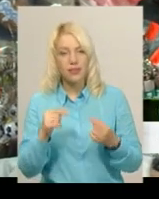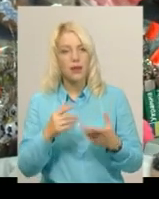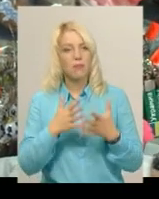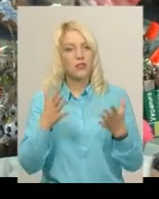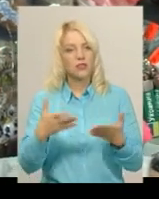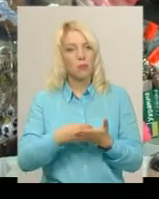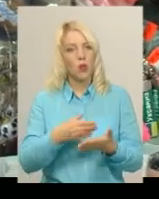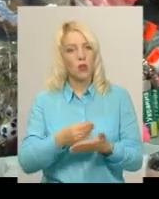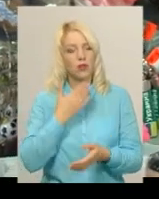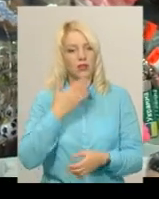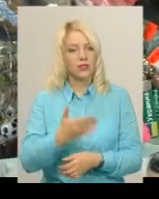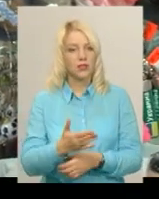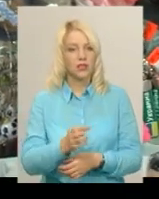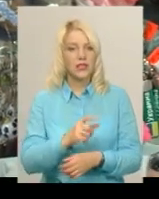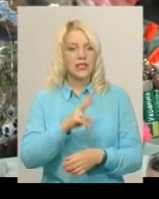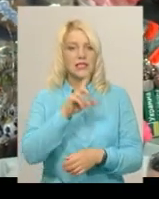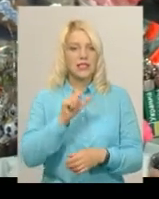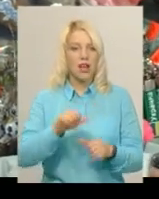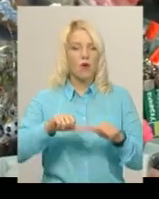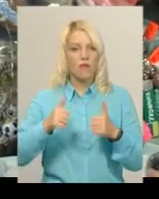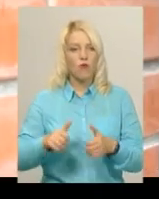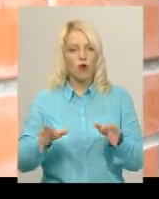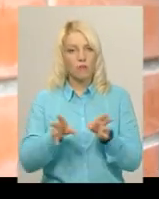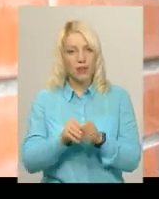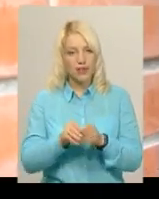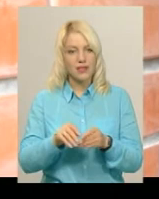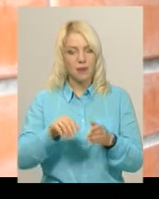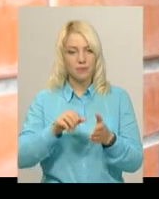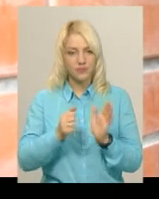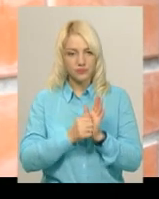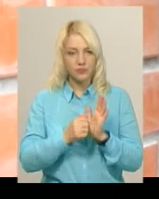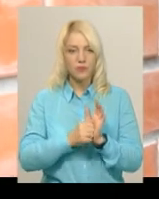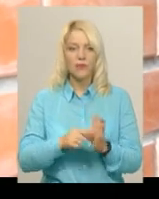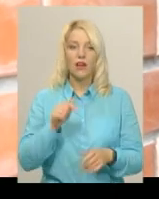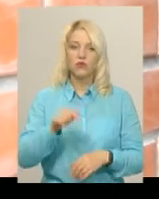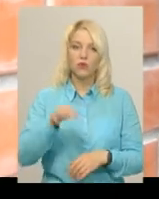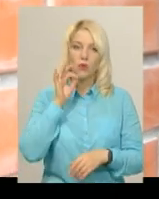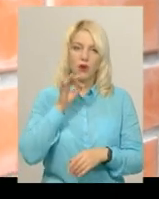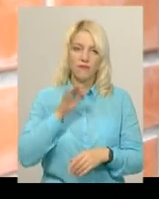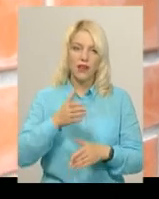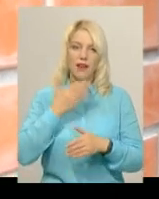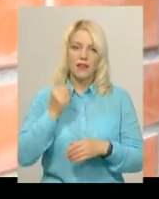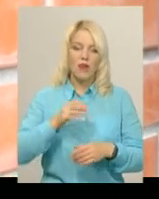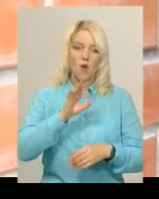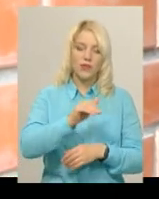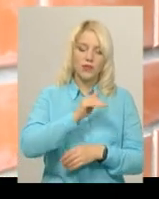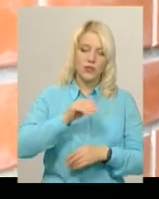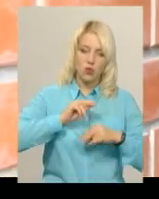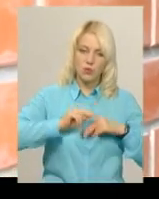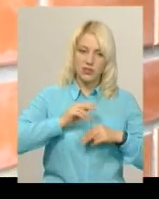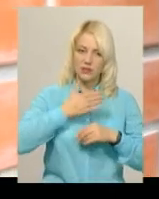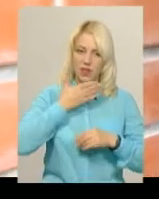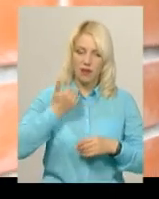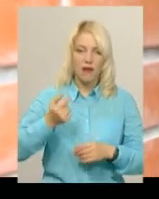платять з оформленням? А у цьому кафе ні власника, ні офіційного працівника немає. Працюємо, вони